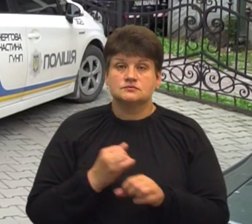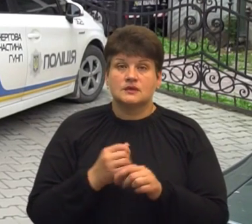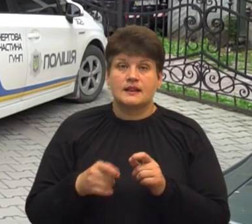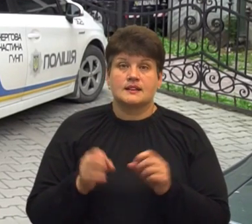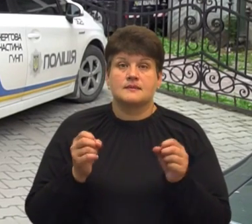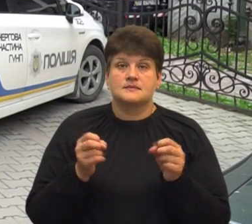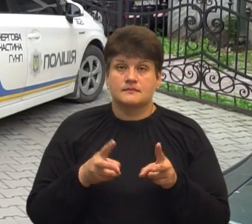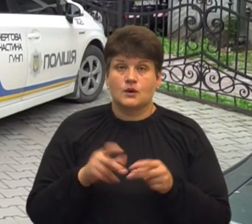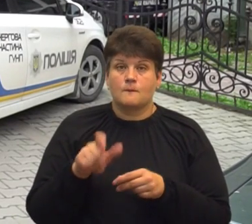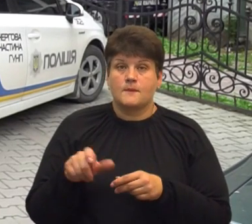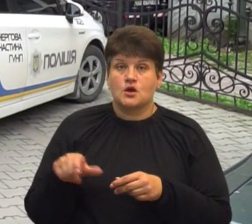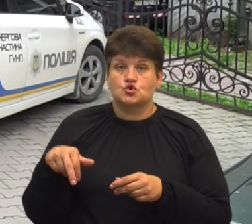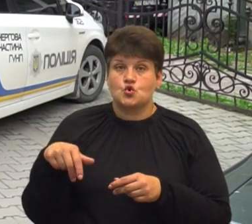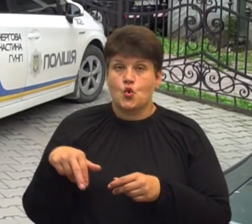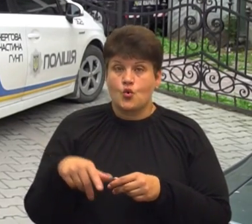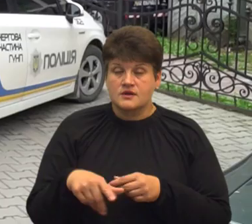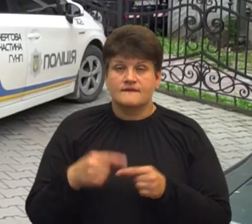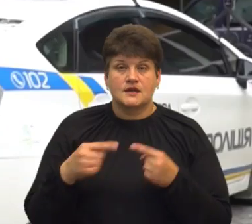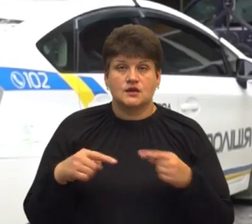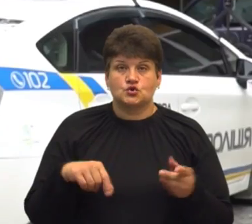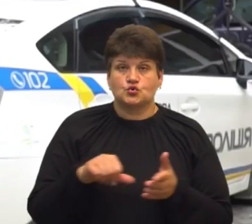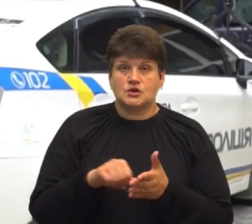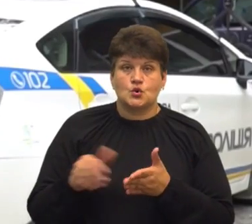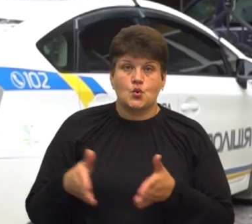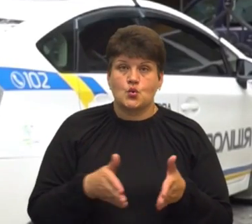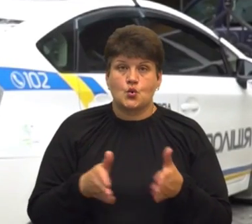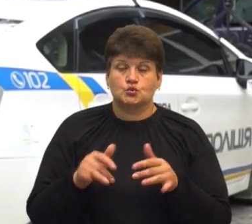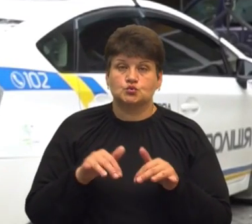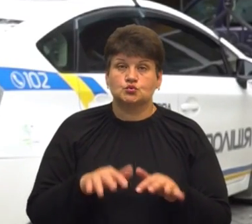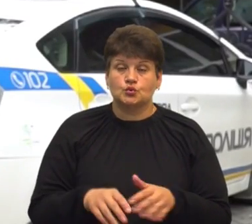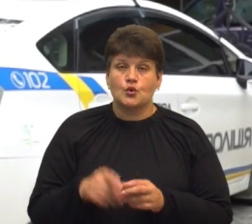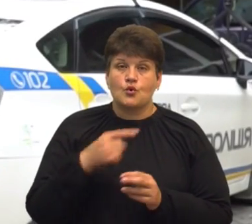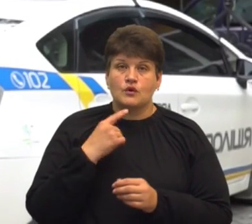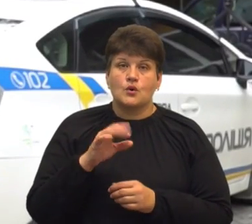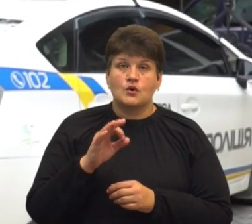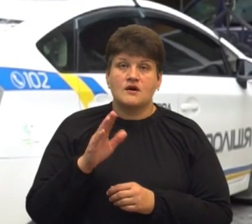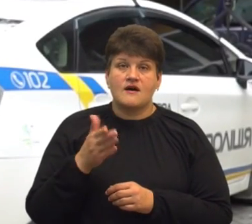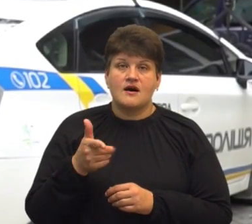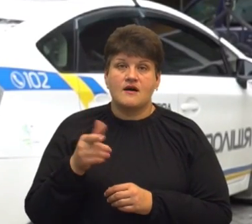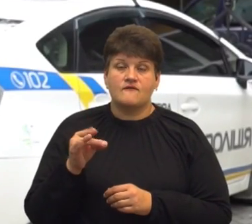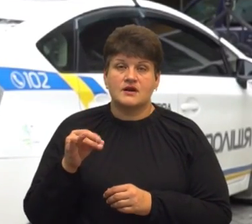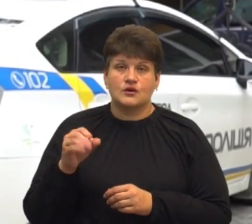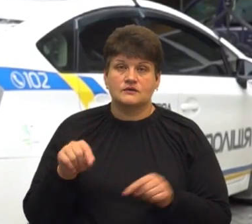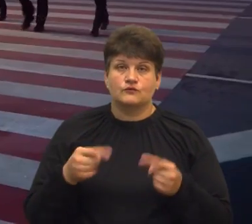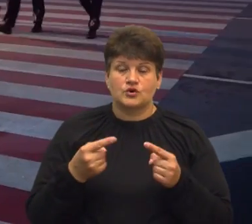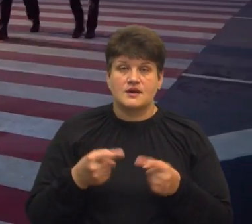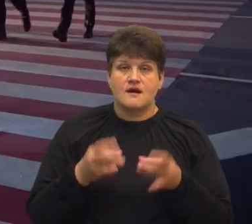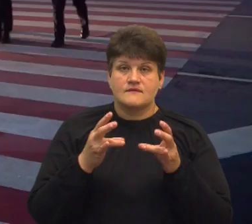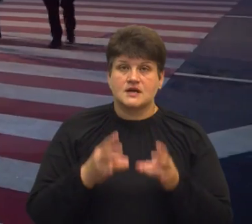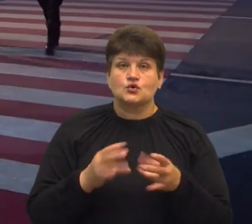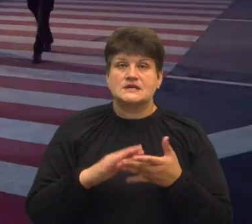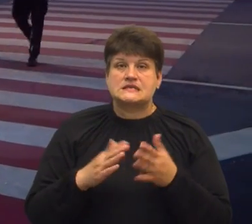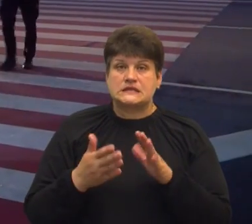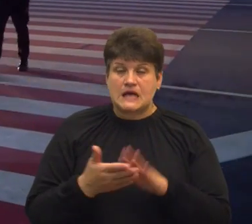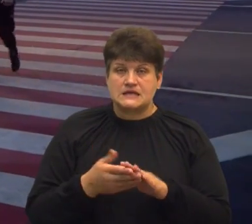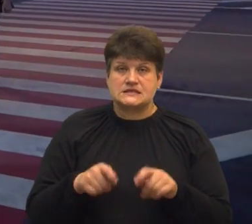пішоходів, а також інших учасників дорожнього руху. За словами Ольги Гаврилюк, за створення аварійної ситуації, перевищення швидкості та